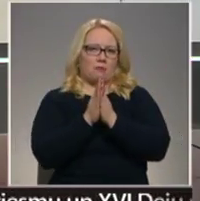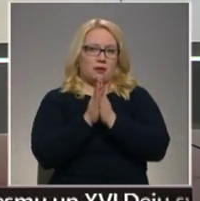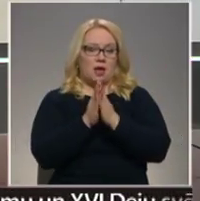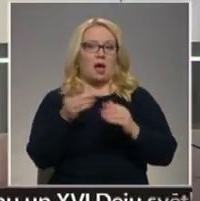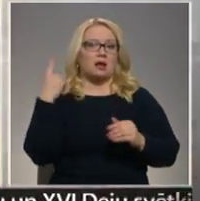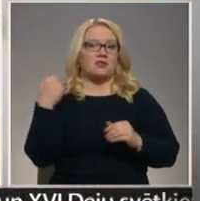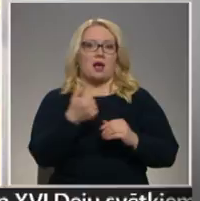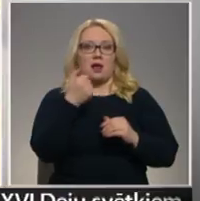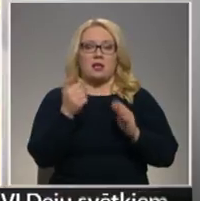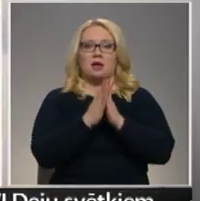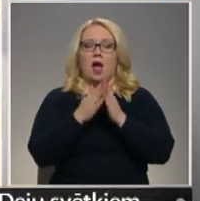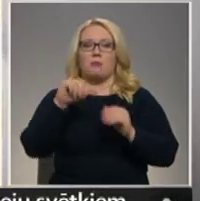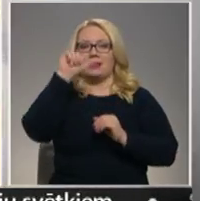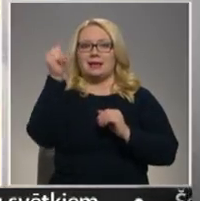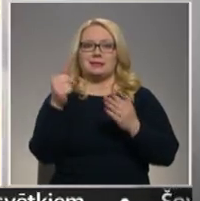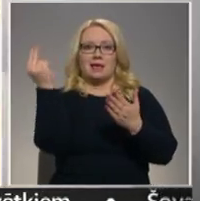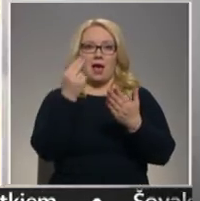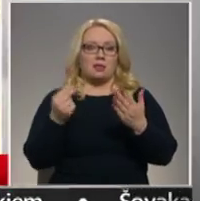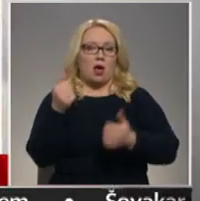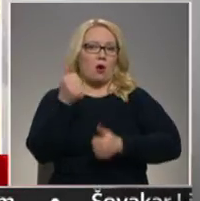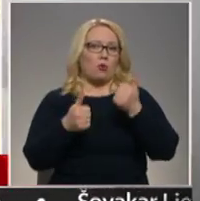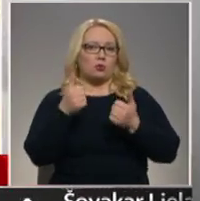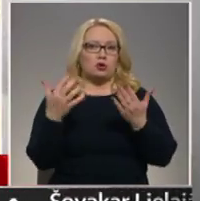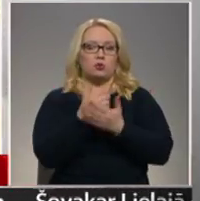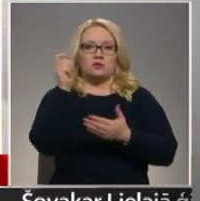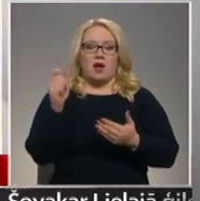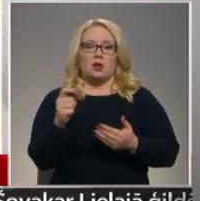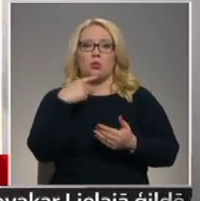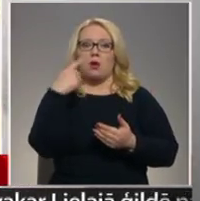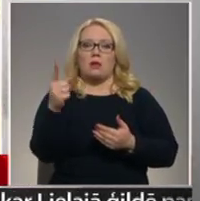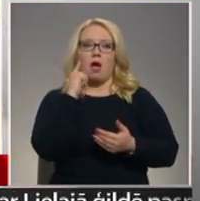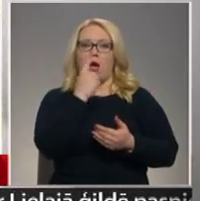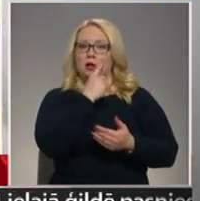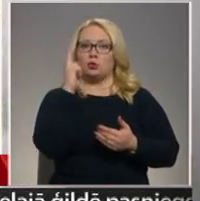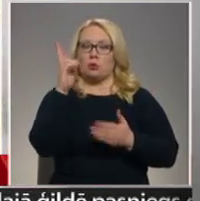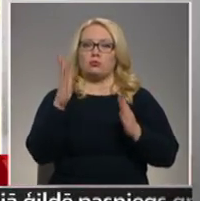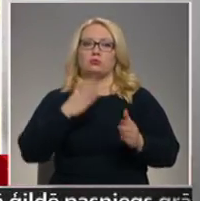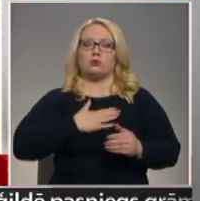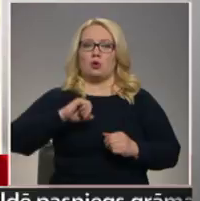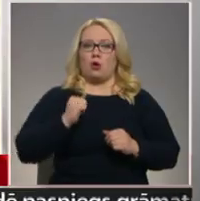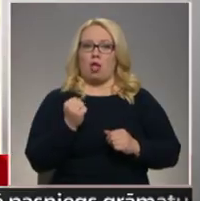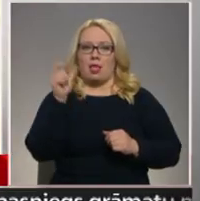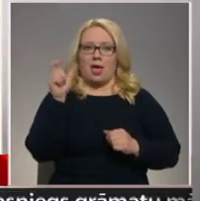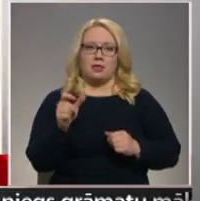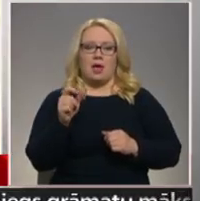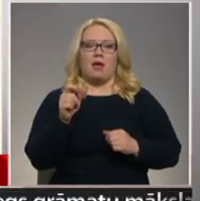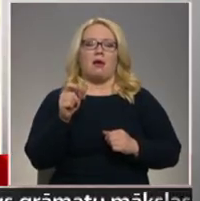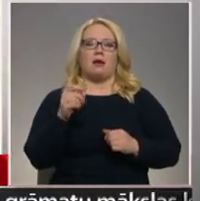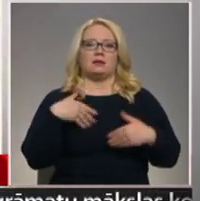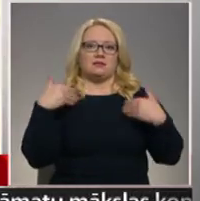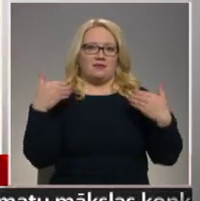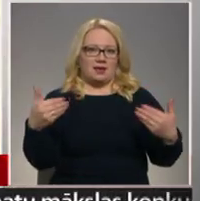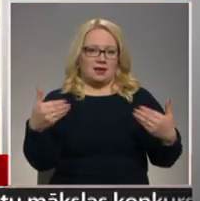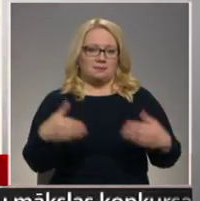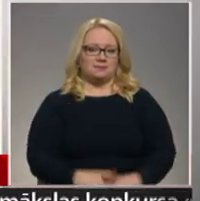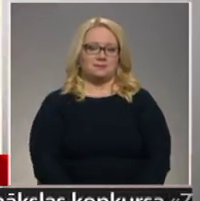Aizvadītā gada grāmatu dizaina konkursa uzvarētāju noteikšanas acu liecinieci būs arī mūsu kolēģe Madara Rudzītes. Sveiciens, Madara!